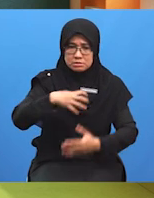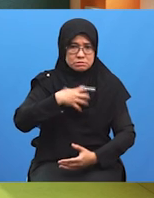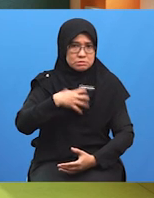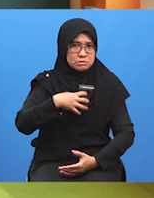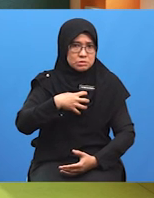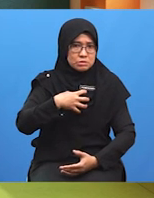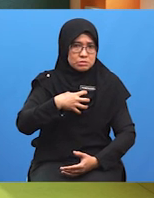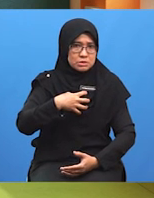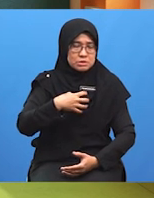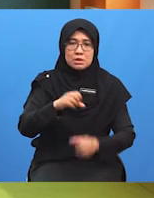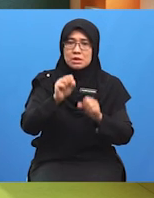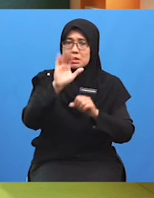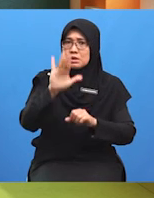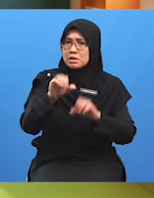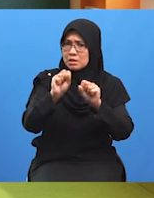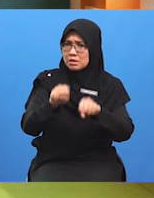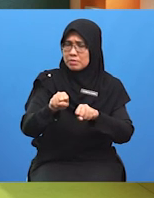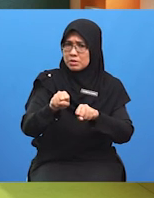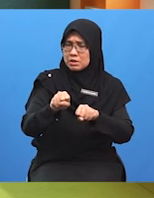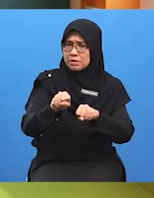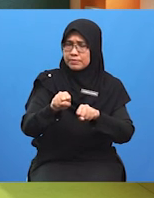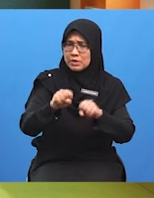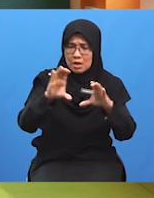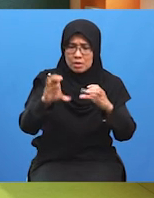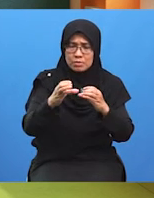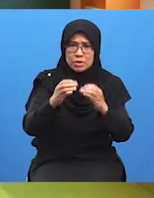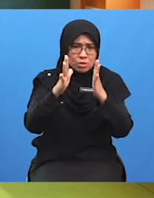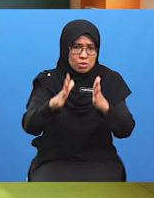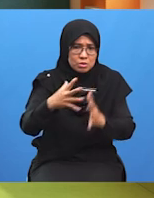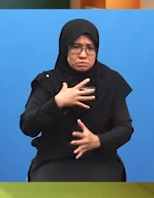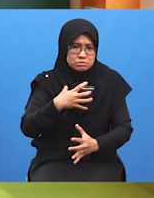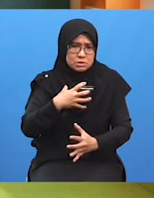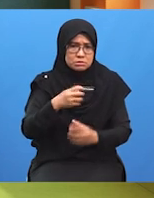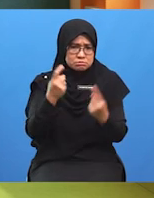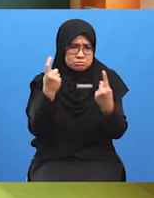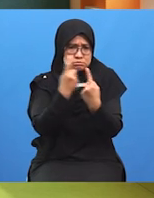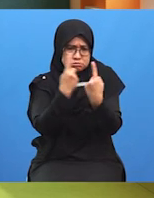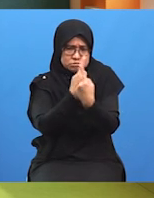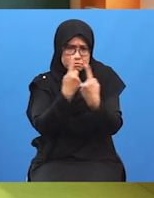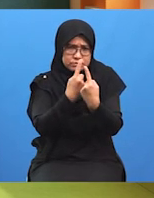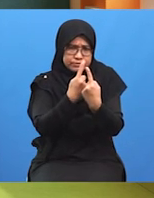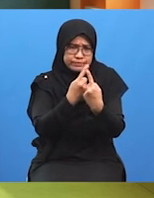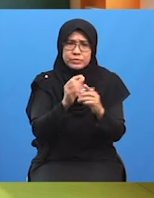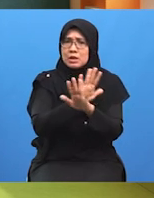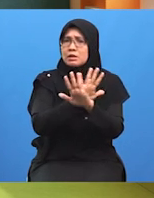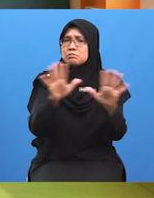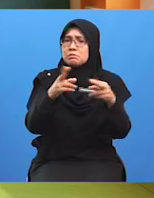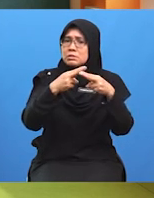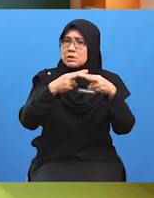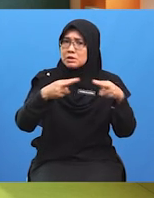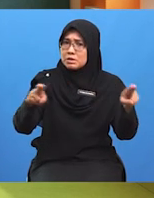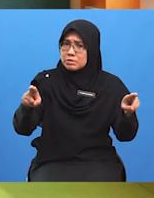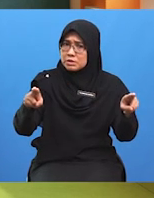kritikan yang boleh menimbulkan suasana tegang Dan tidak harmoni dalam perundingan membeli hartanah